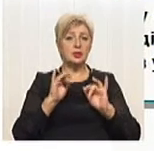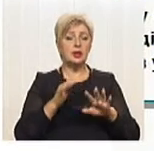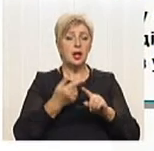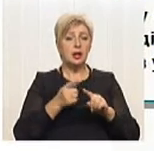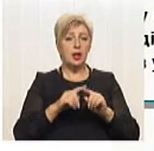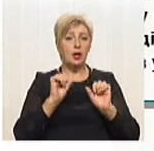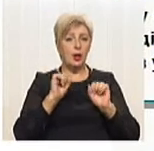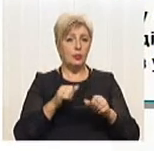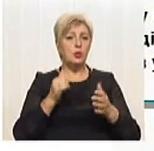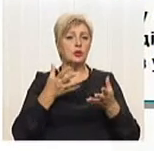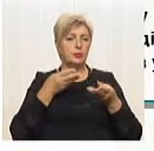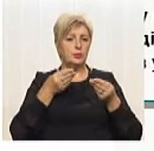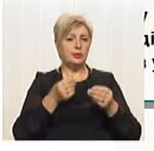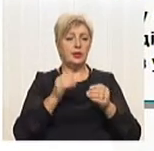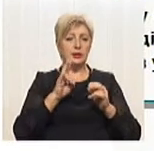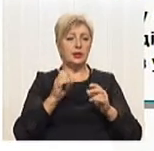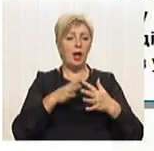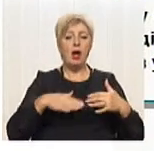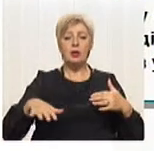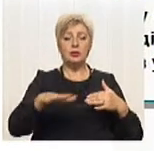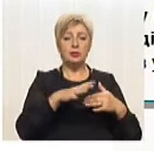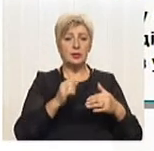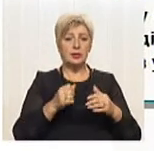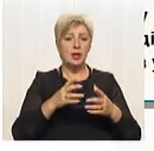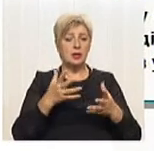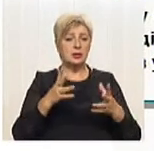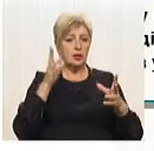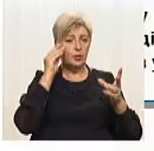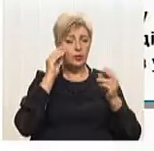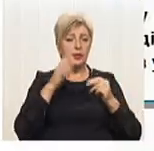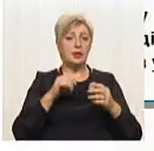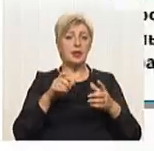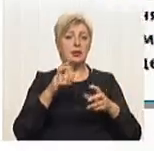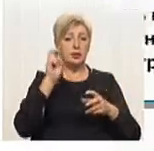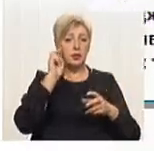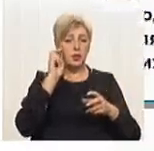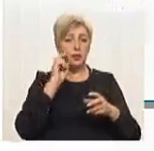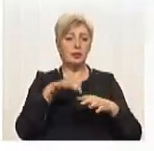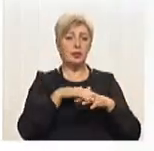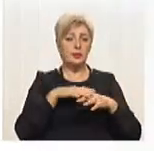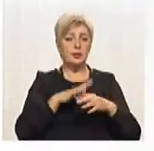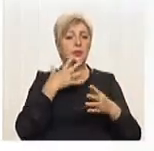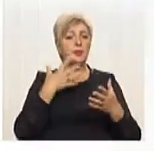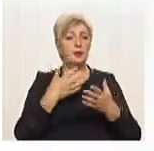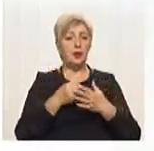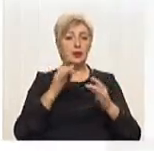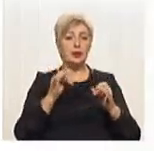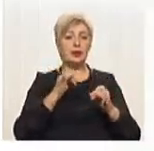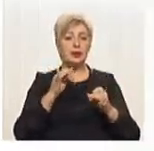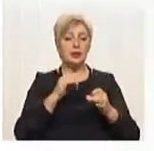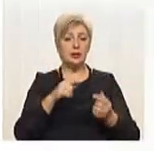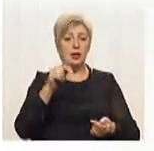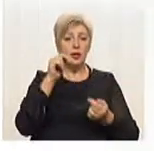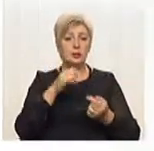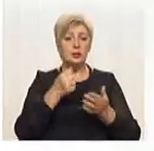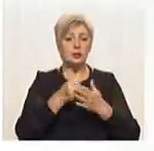значний вплив на довкілля з урахуванням державних, громадських та приватних інтересів. Відповідно до